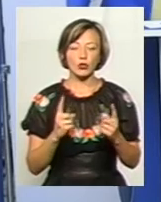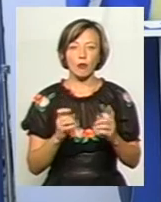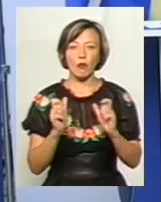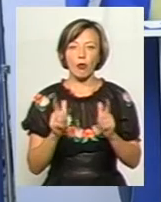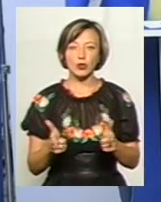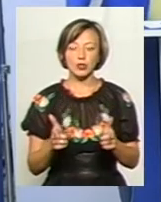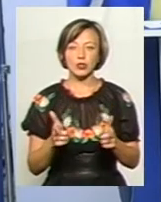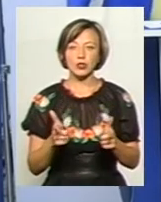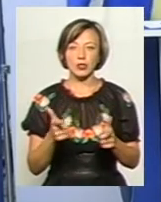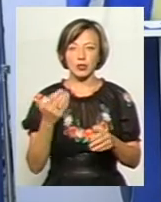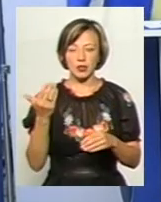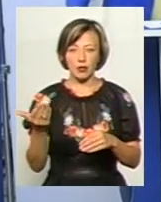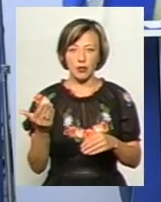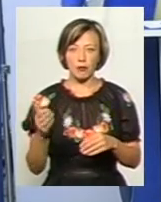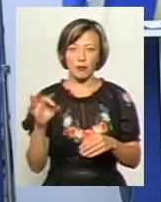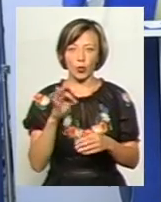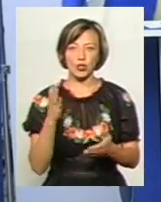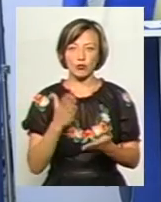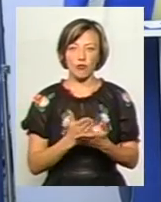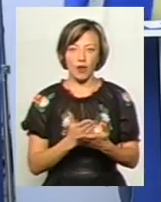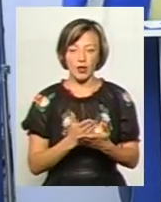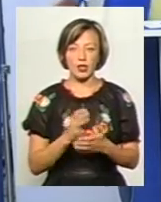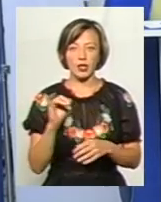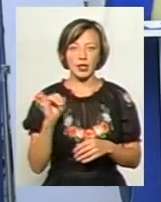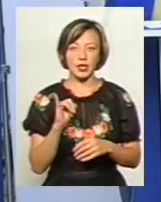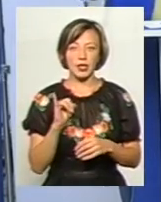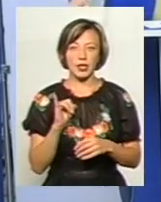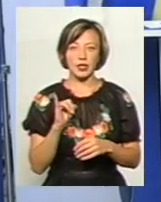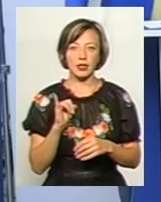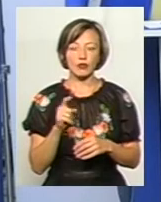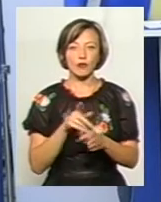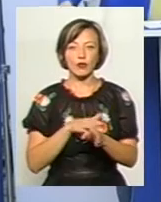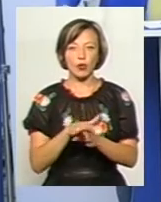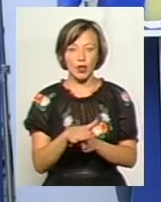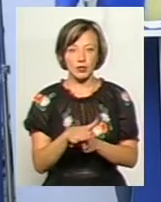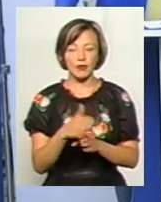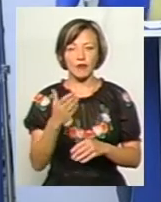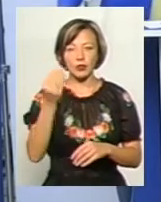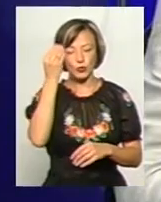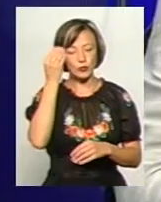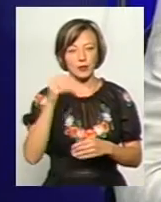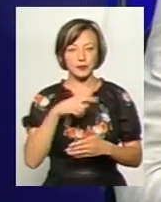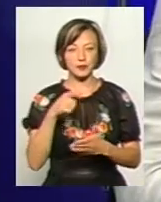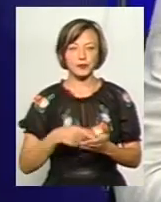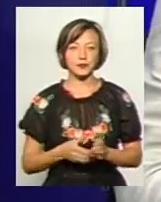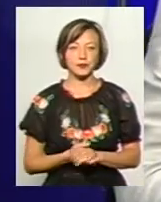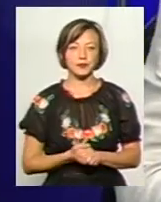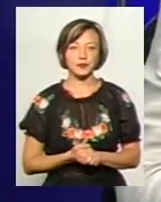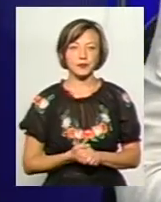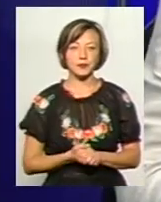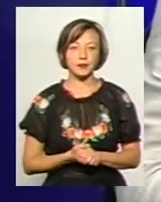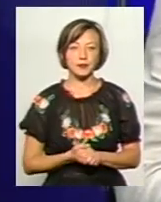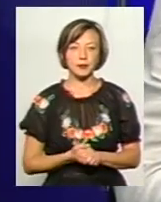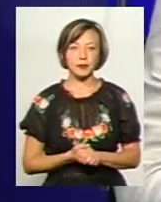погоджуються гості з паралельної студії про її існування і те, що вона відбулася. Ваш погляд. Власне, я хотів би